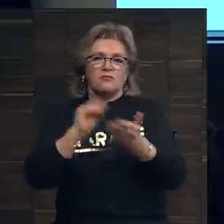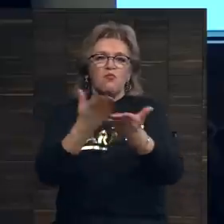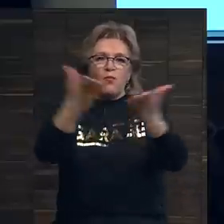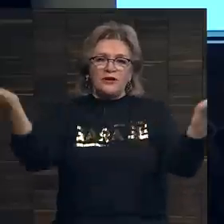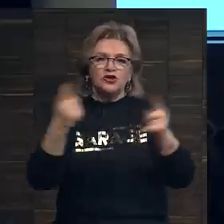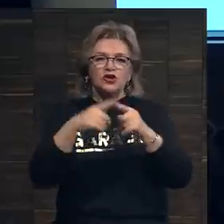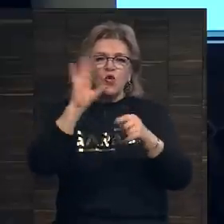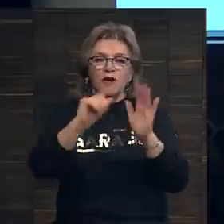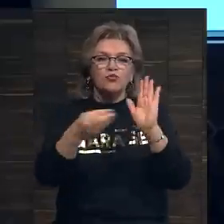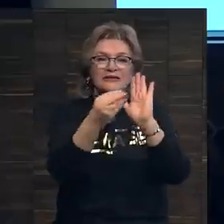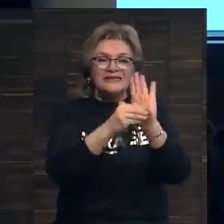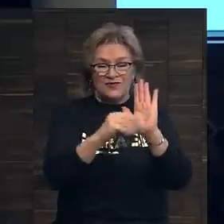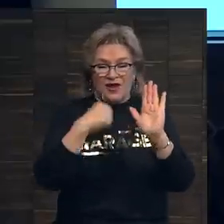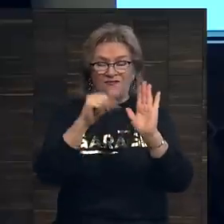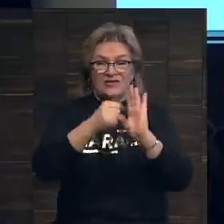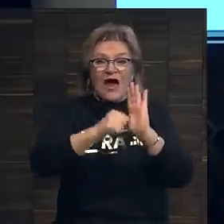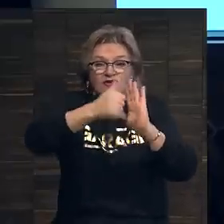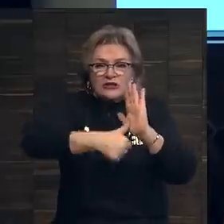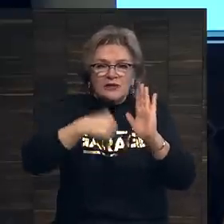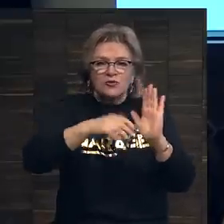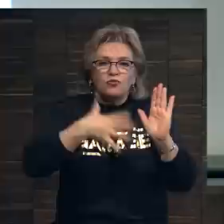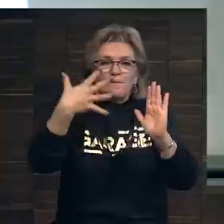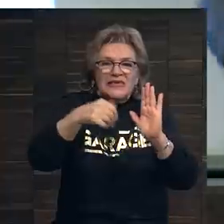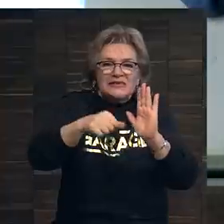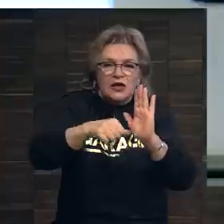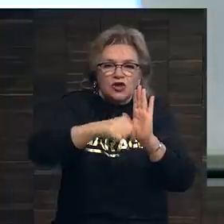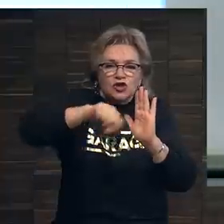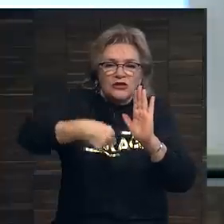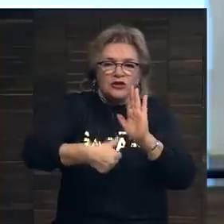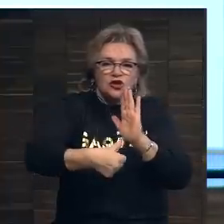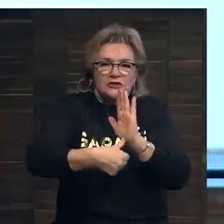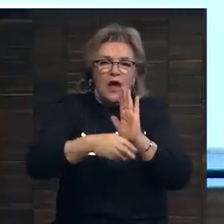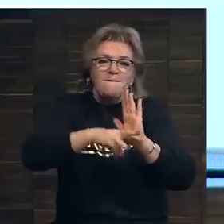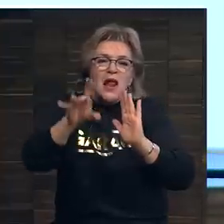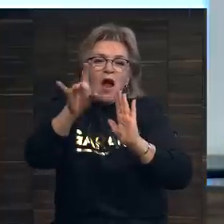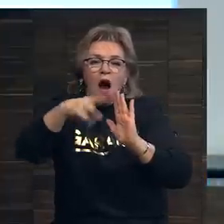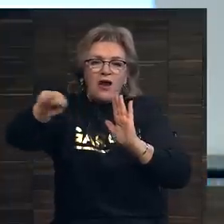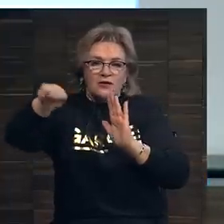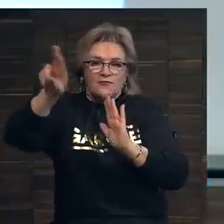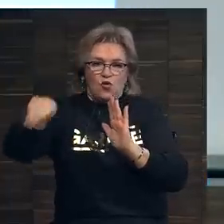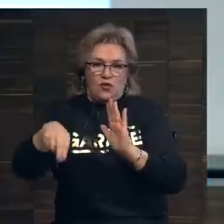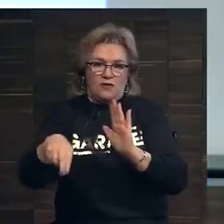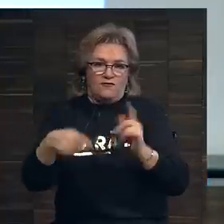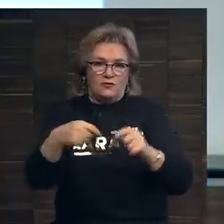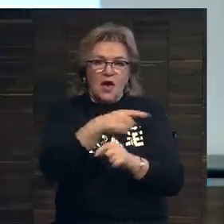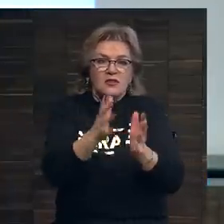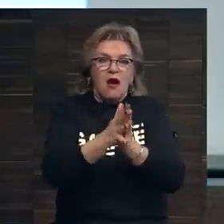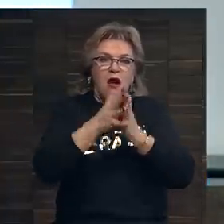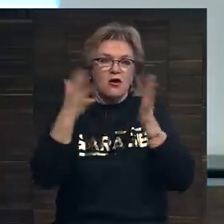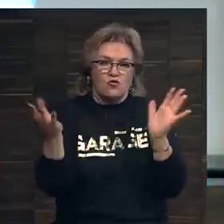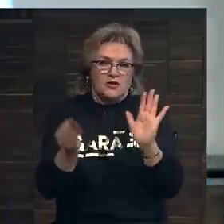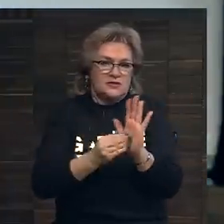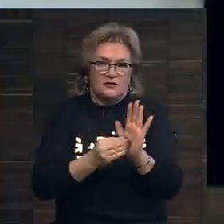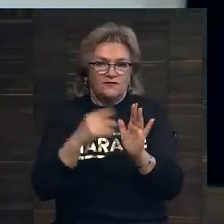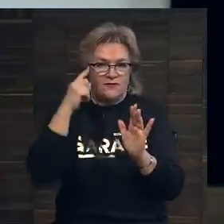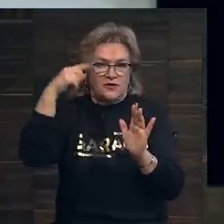скоро будет цифра по 2017 году, по 2016 году это 56,6 миллиардов долларов. Это огромная цифра.